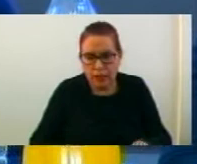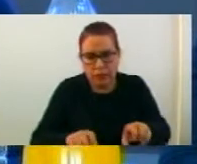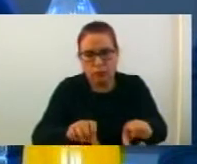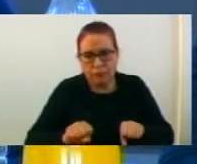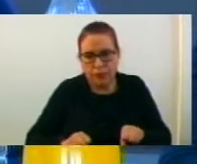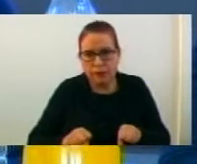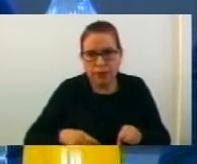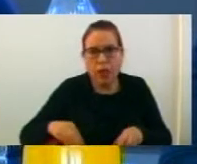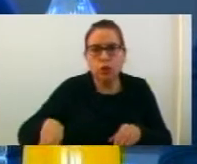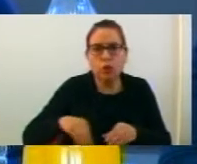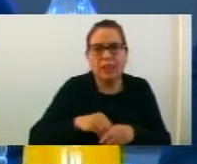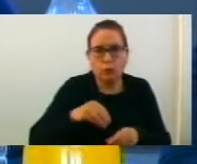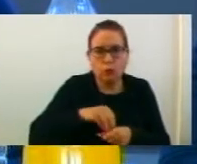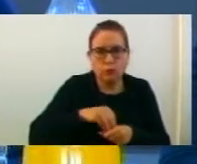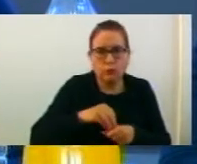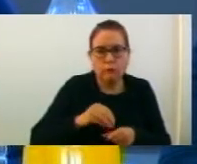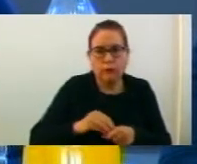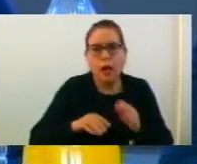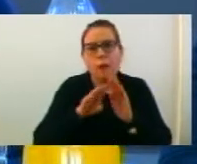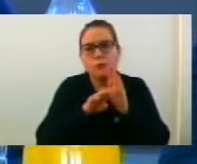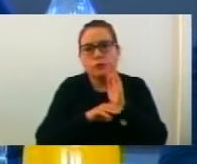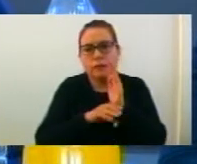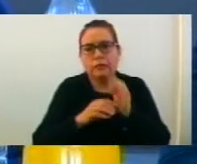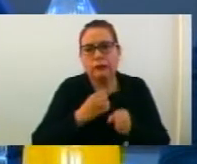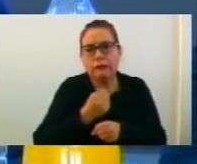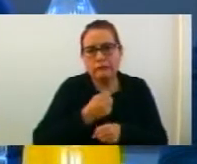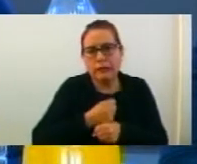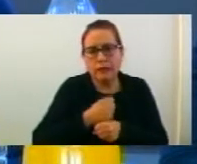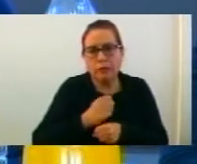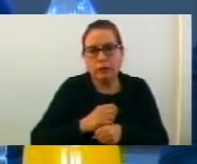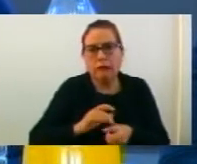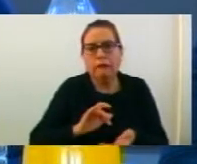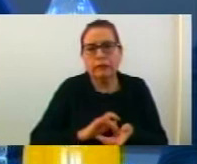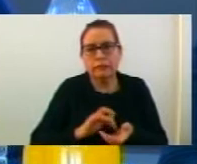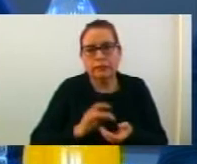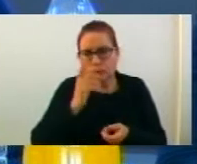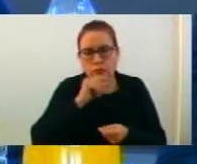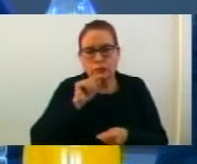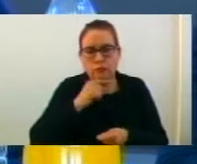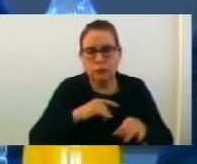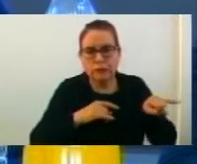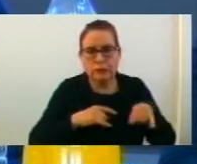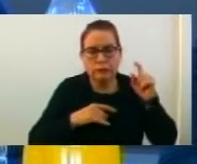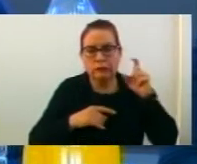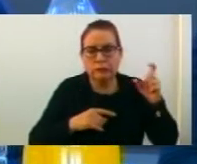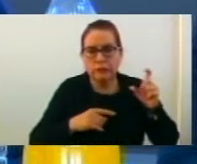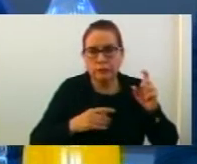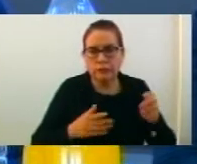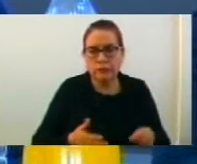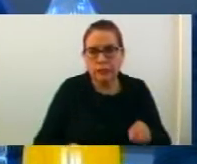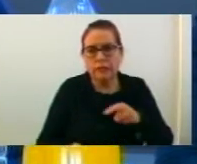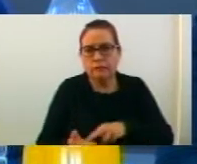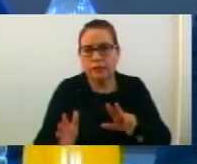усвоја анексот на годишната програма за работа на Средното Общинско училище Јана Сандански во учебната 2017-2018